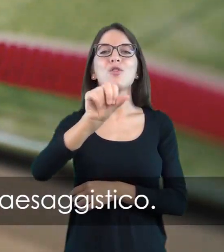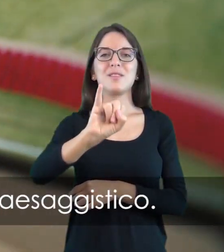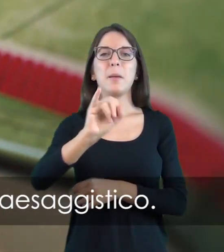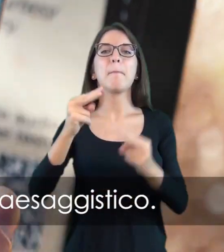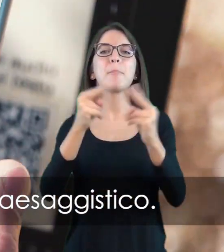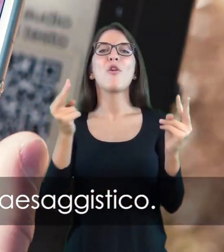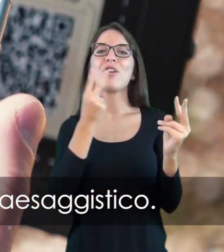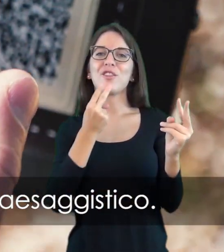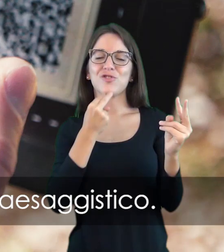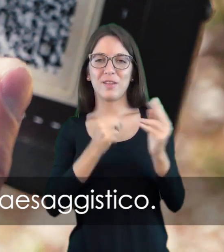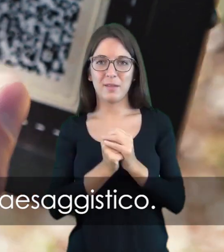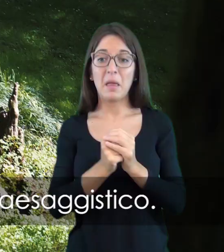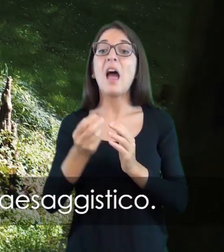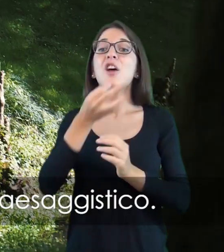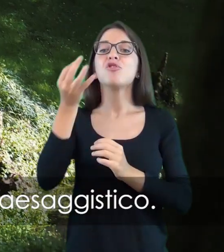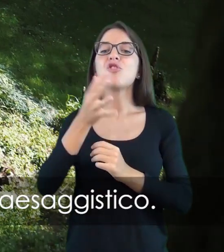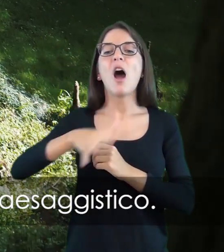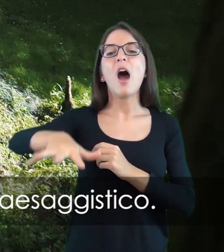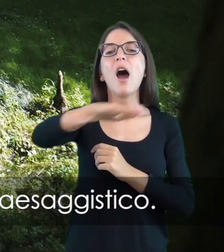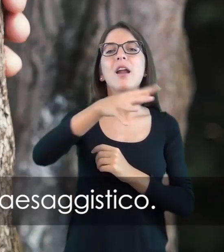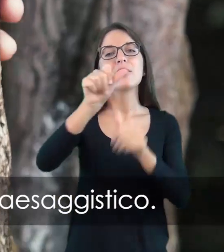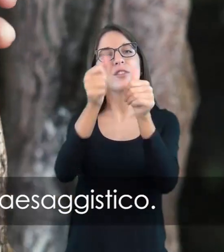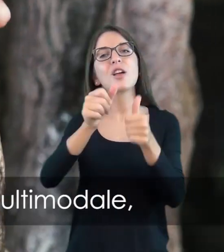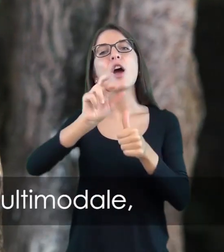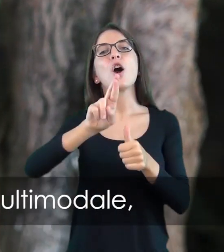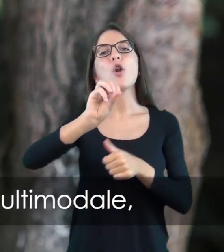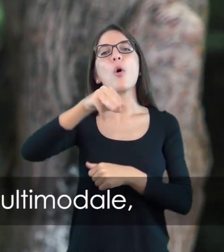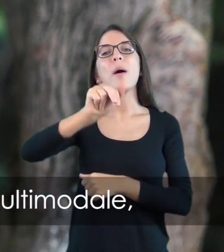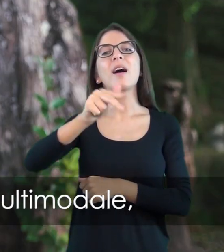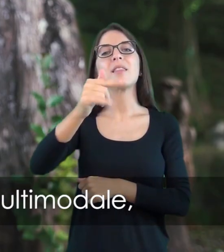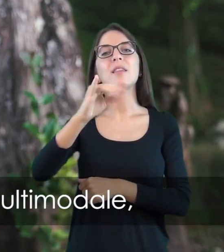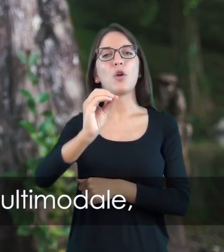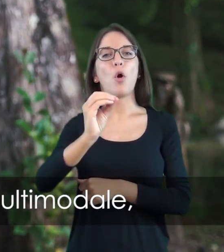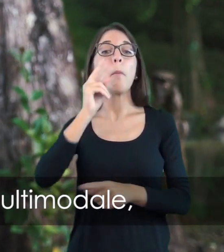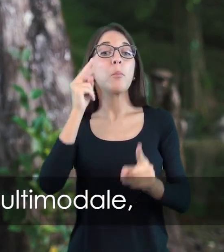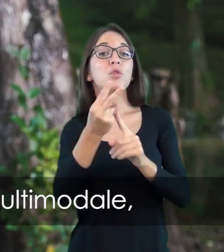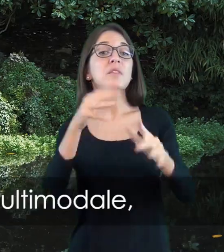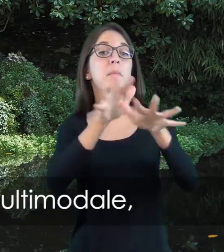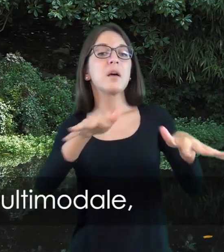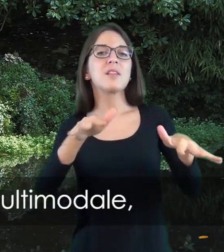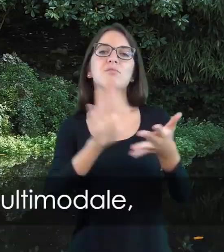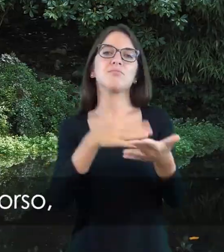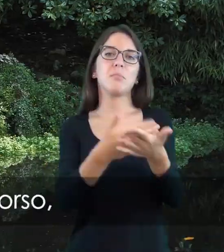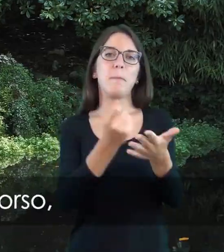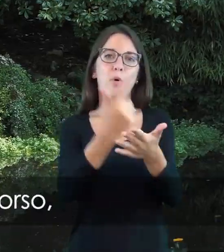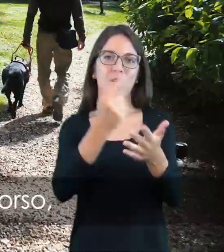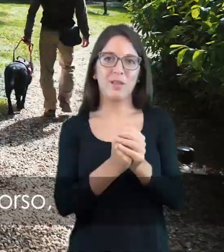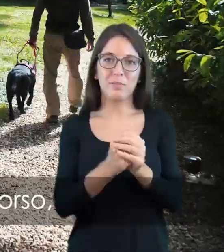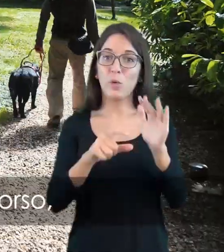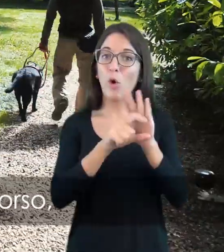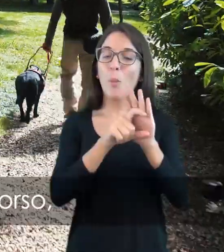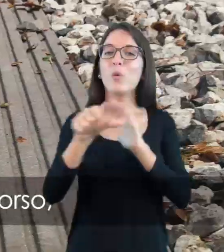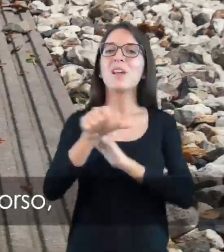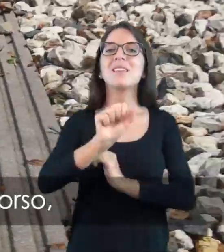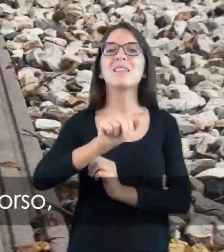un giardino romantico di alto valore paesaggistico. Grazie al progetto multimediale e multimodale, realizzato dal